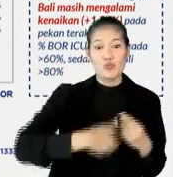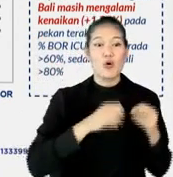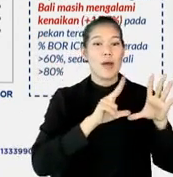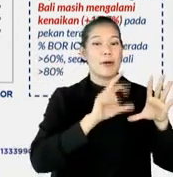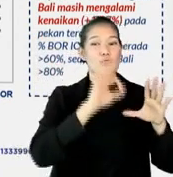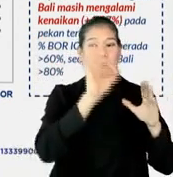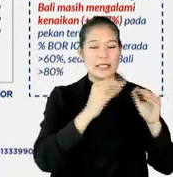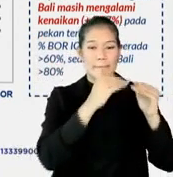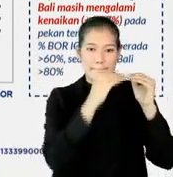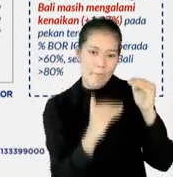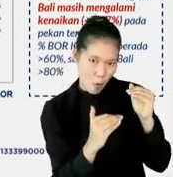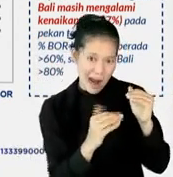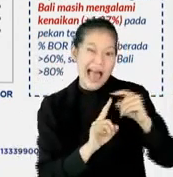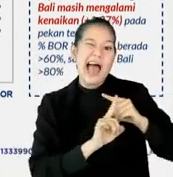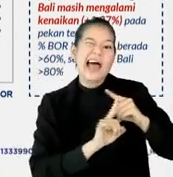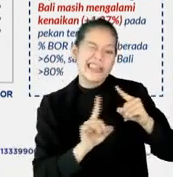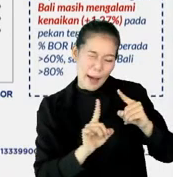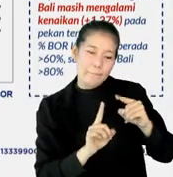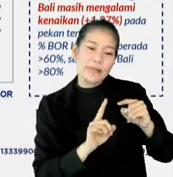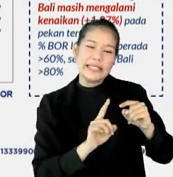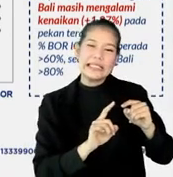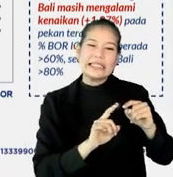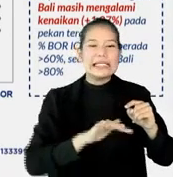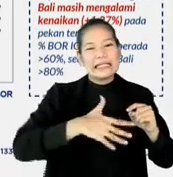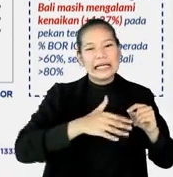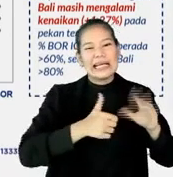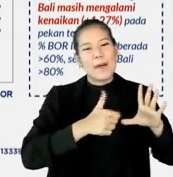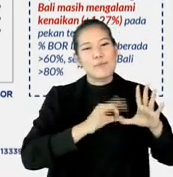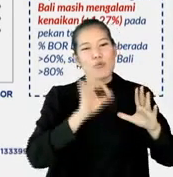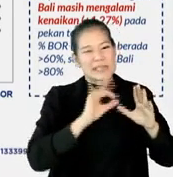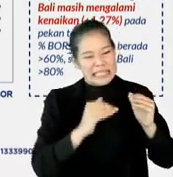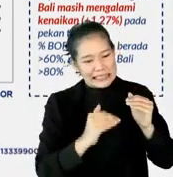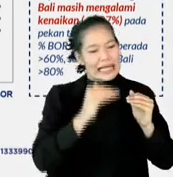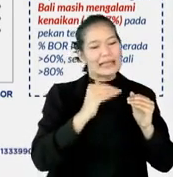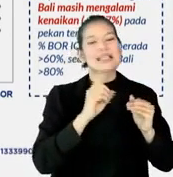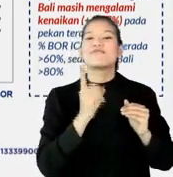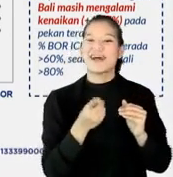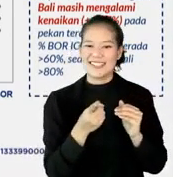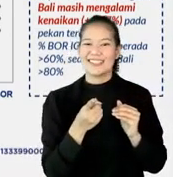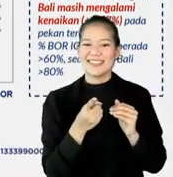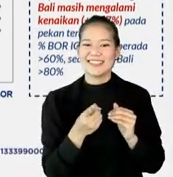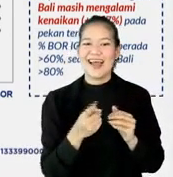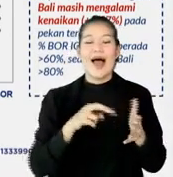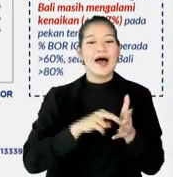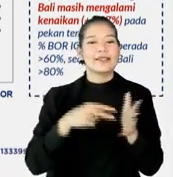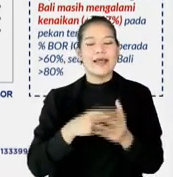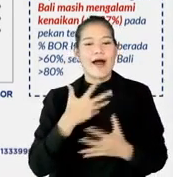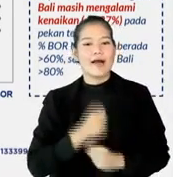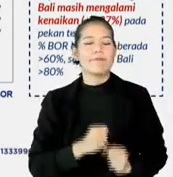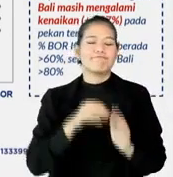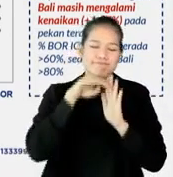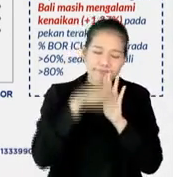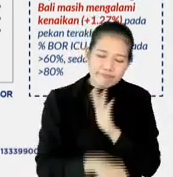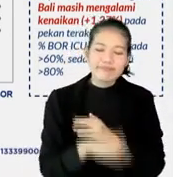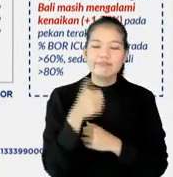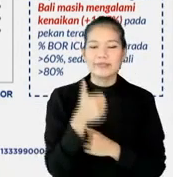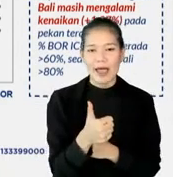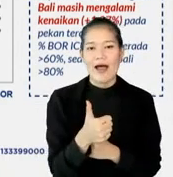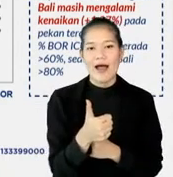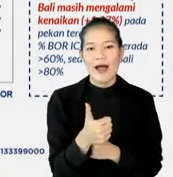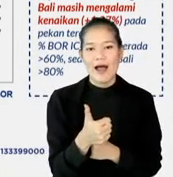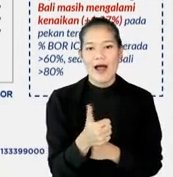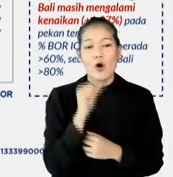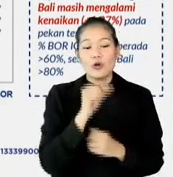di bawah 80%, tapi masih di atas 60%. Kita harapannya masih bisa kita tekan lagi, kalau bisa di bawah 60% juga,